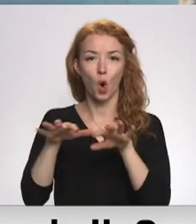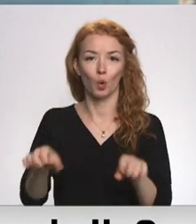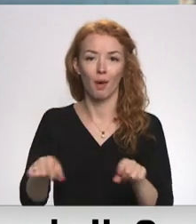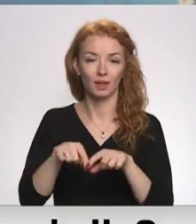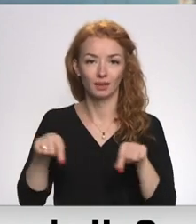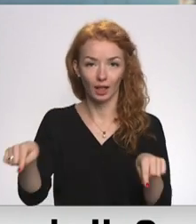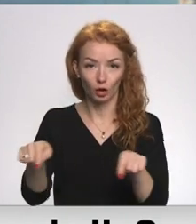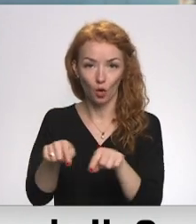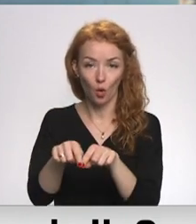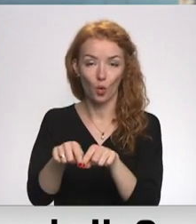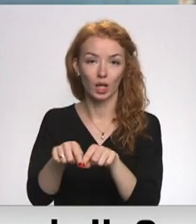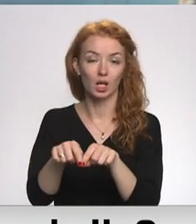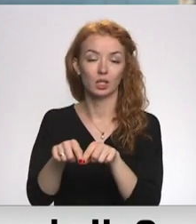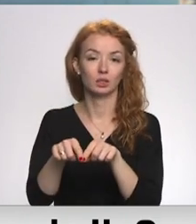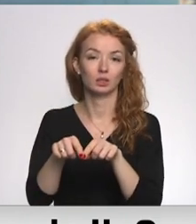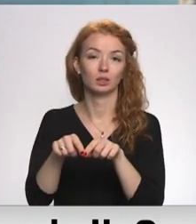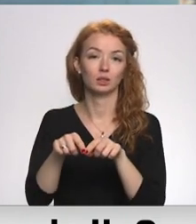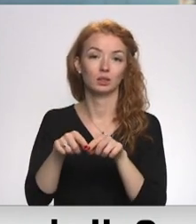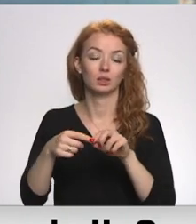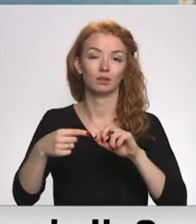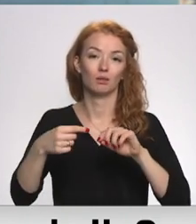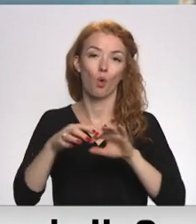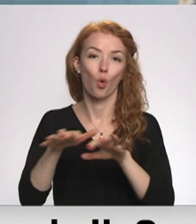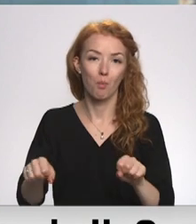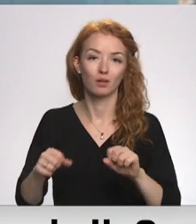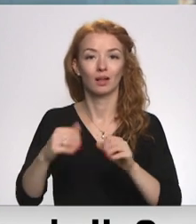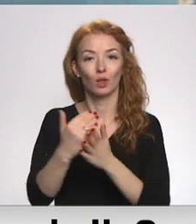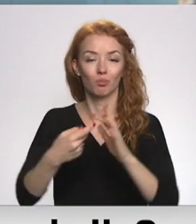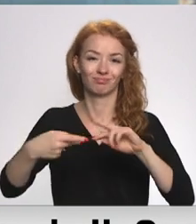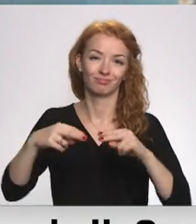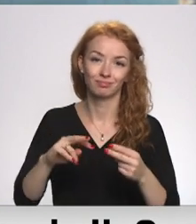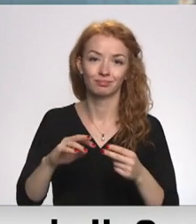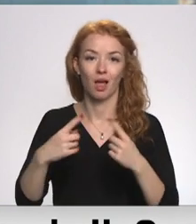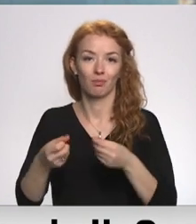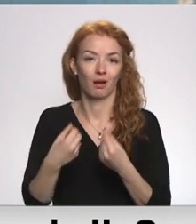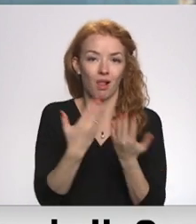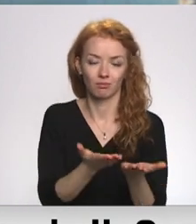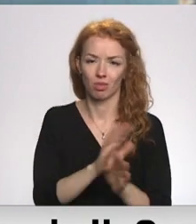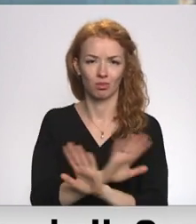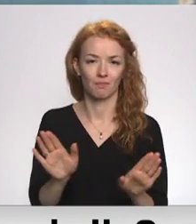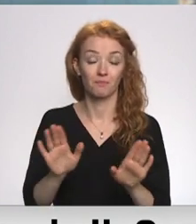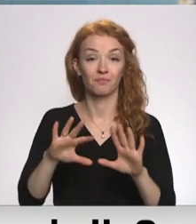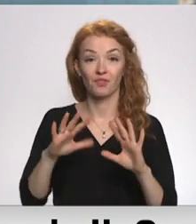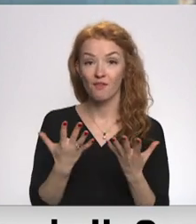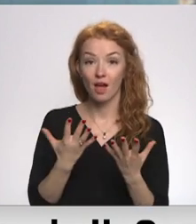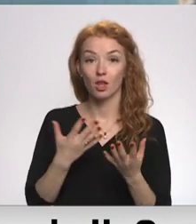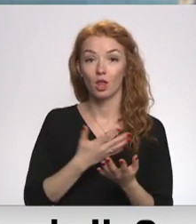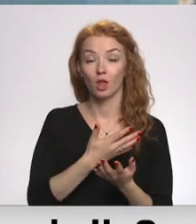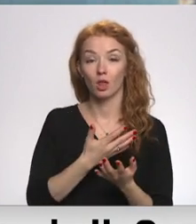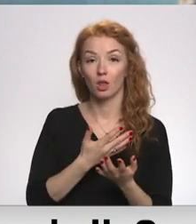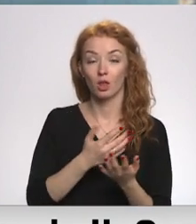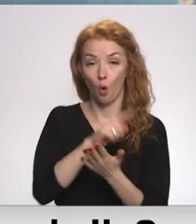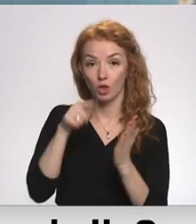teritoriju izmaiņas. Vai jūs uzskatāt, ka